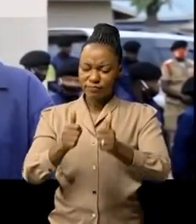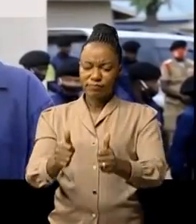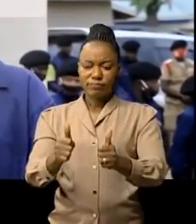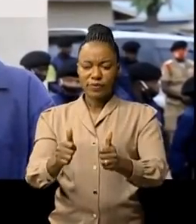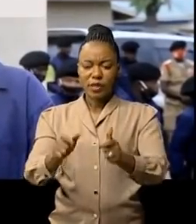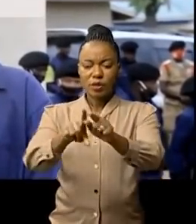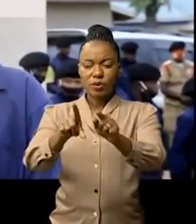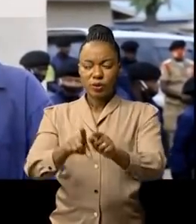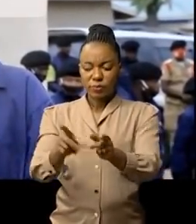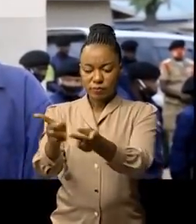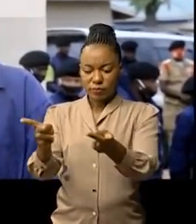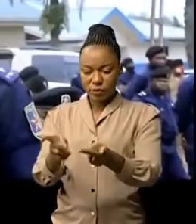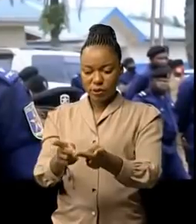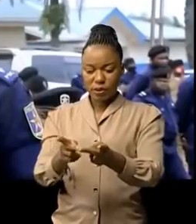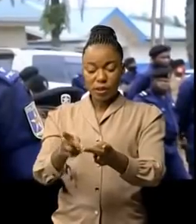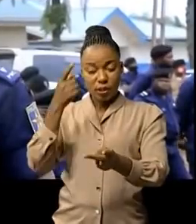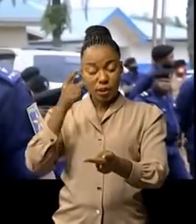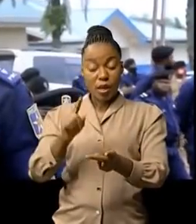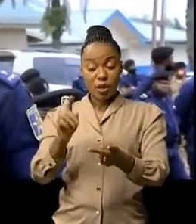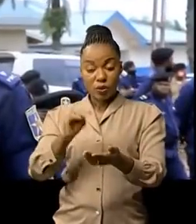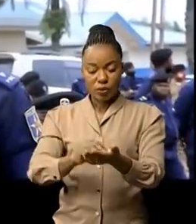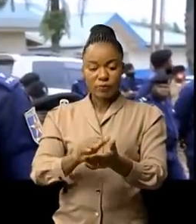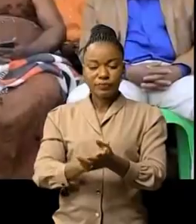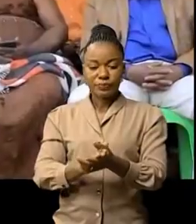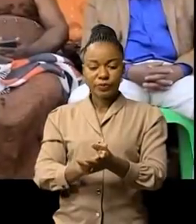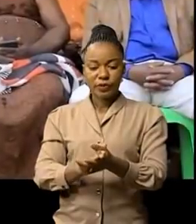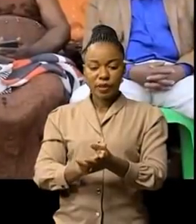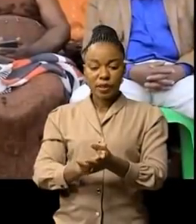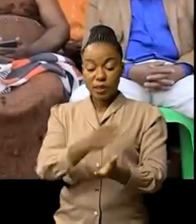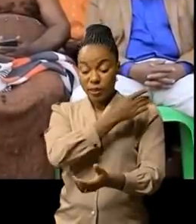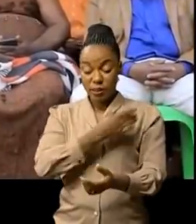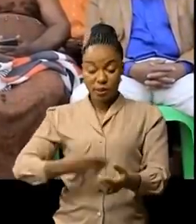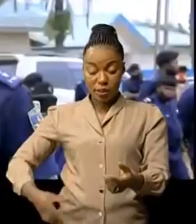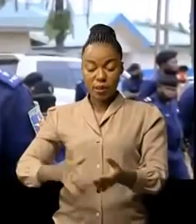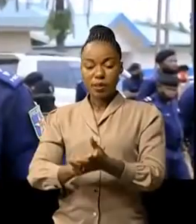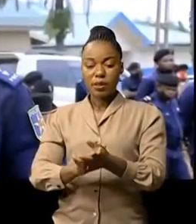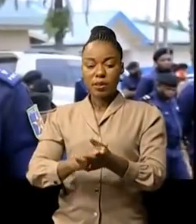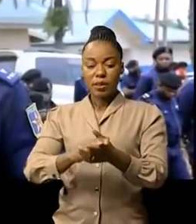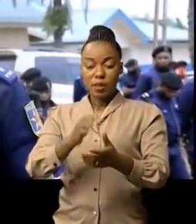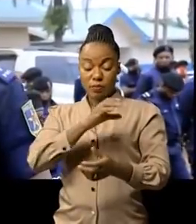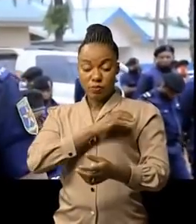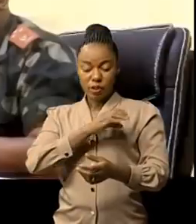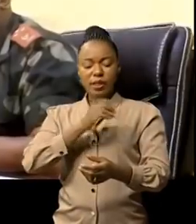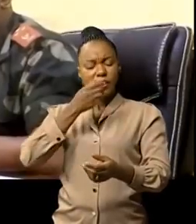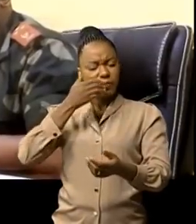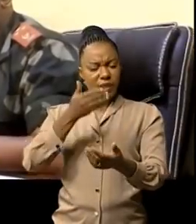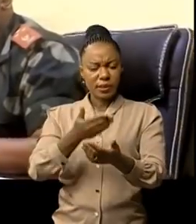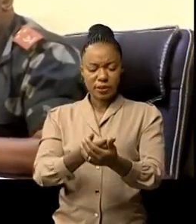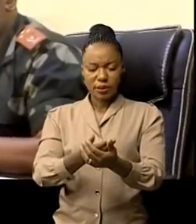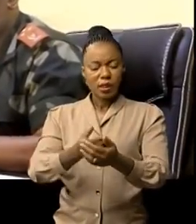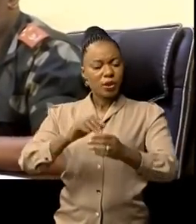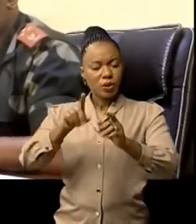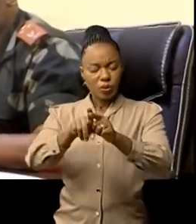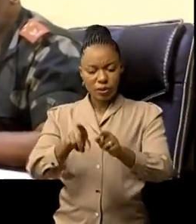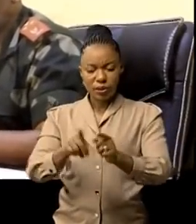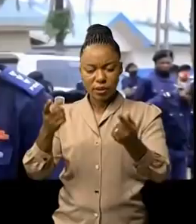'état civil, composé de sept locaux. Pour que ça part, les maires policiers de la ville de Bougna a tenu à remercier le gouverneur militaire de Litori avant de